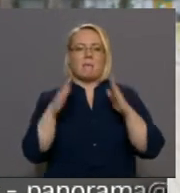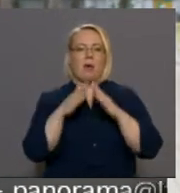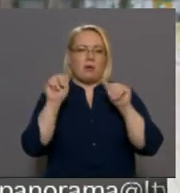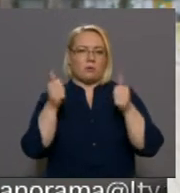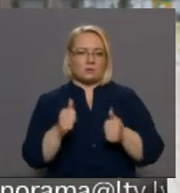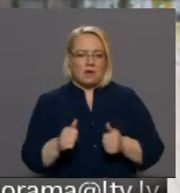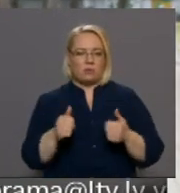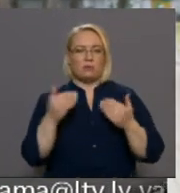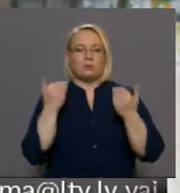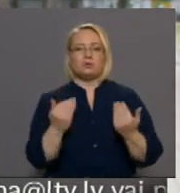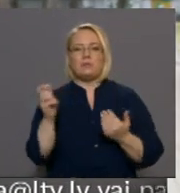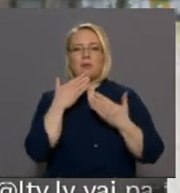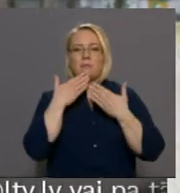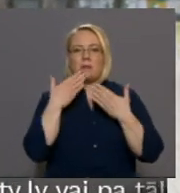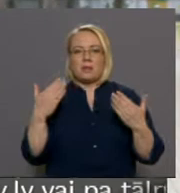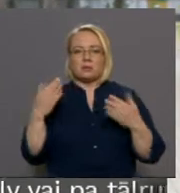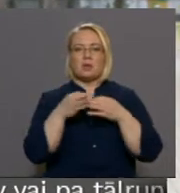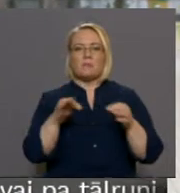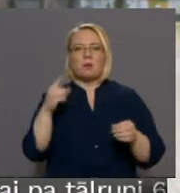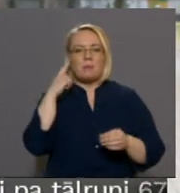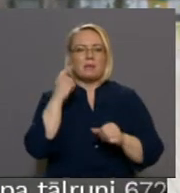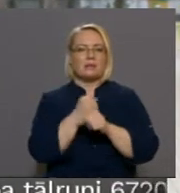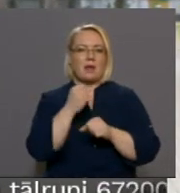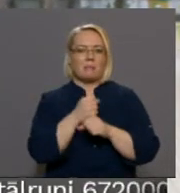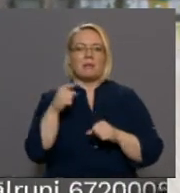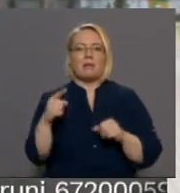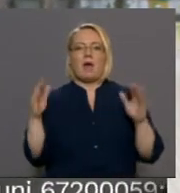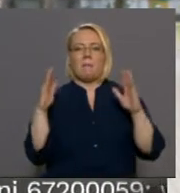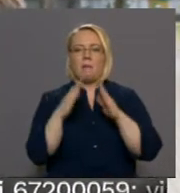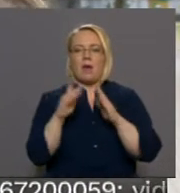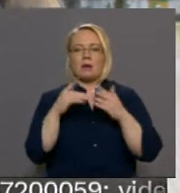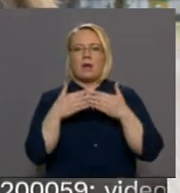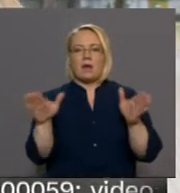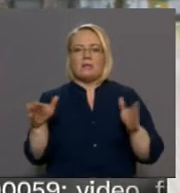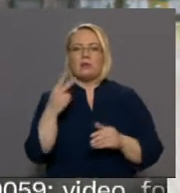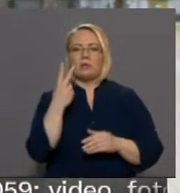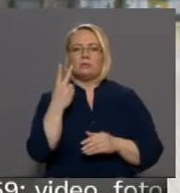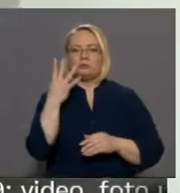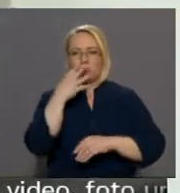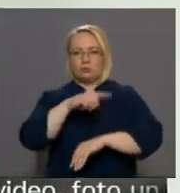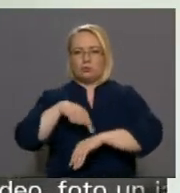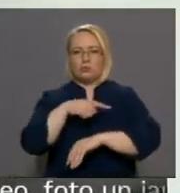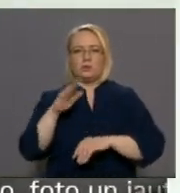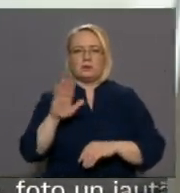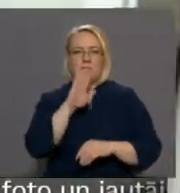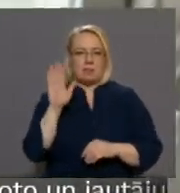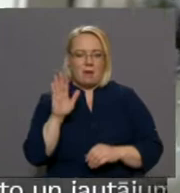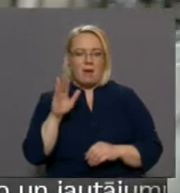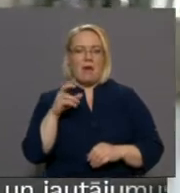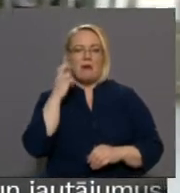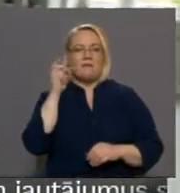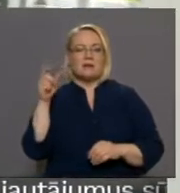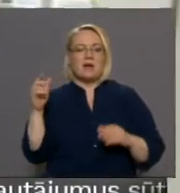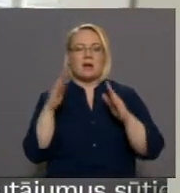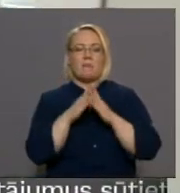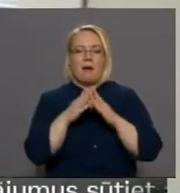šobrīd pateicoties brīvprātīgo darbam šī māja var tikt būt atvērta 24 stundas dienaktī. Vecāku mājās tāsta, ka